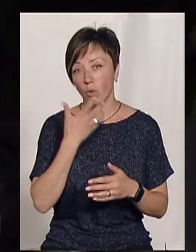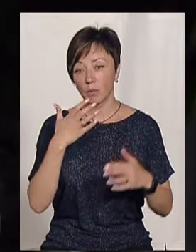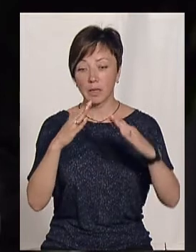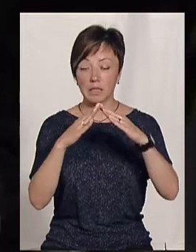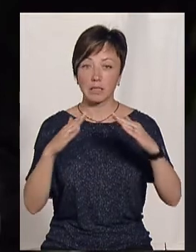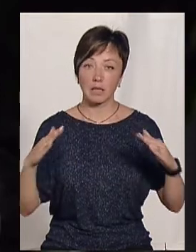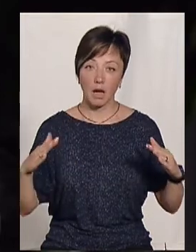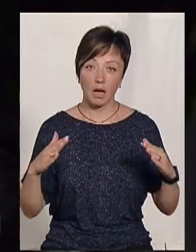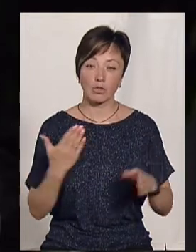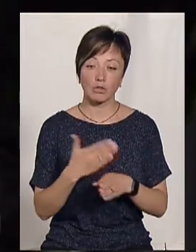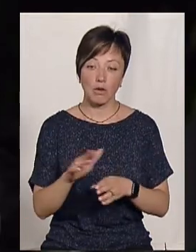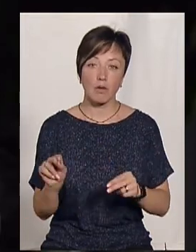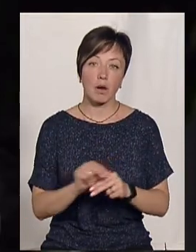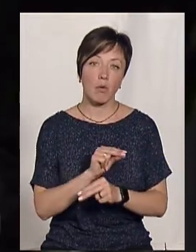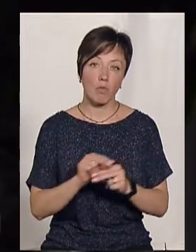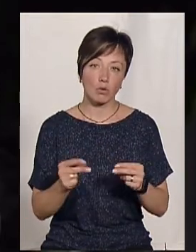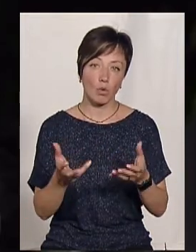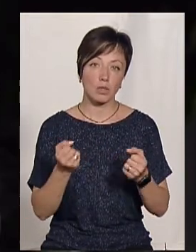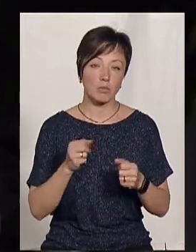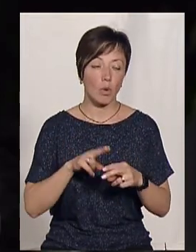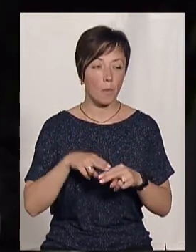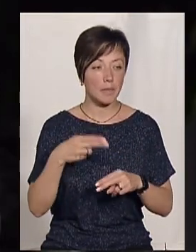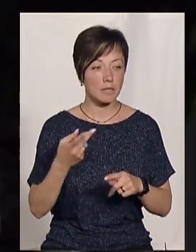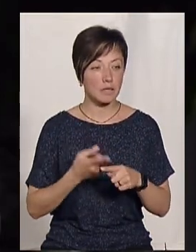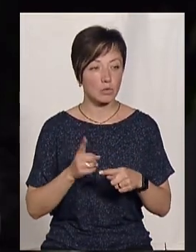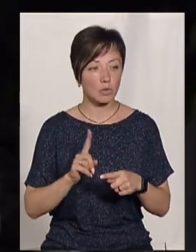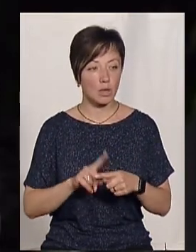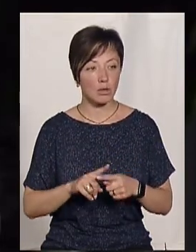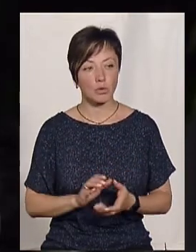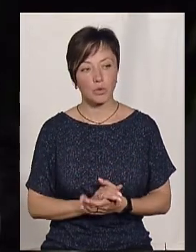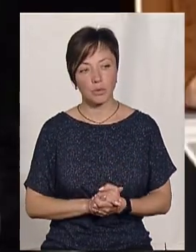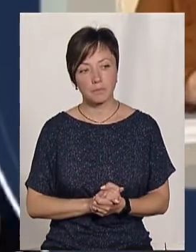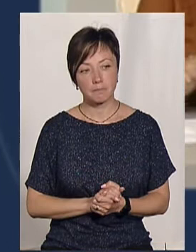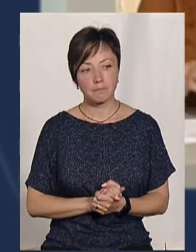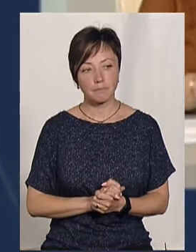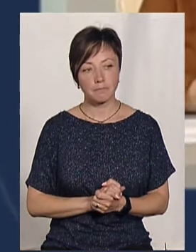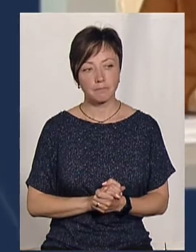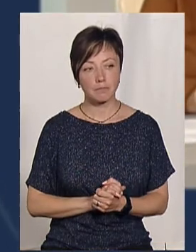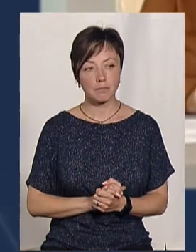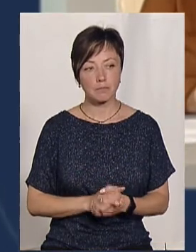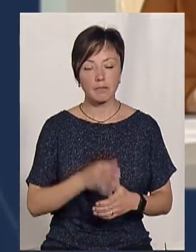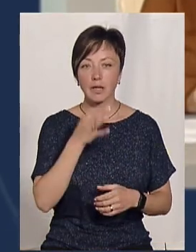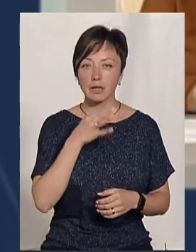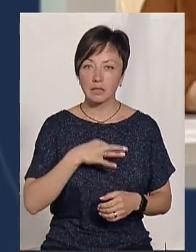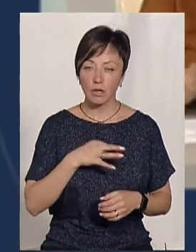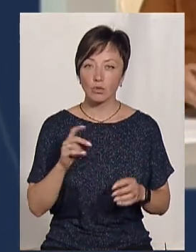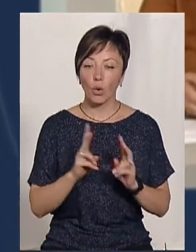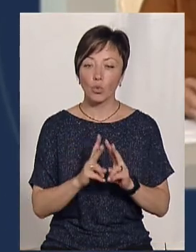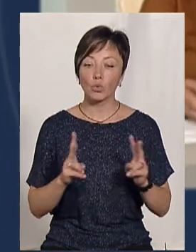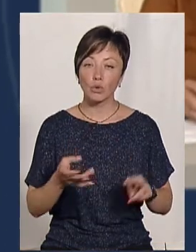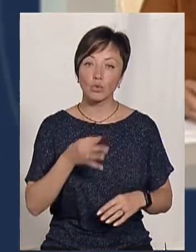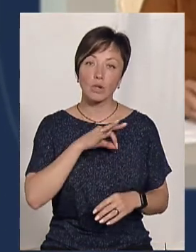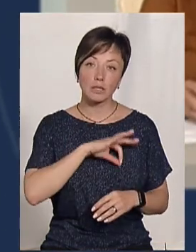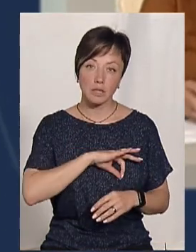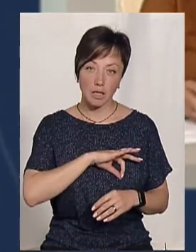дах з частковим ремонтом даху і отримати компенсацію на нього. Пан Василь нам сказав, що ті, хто